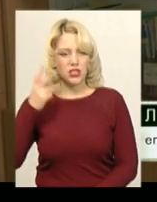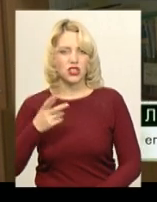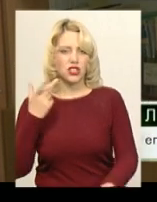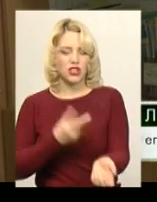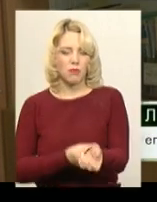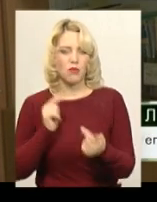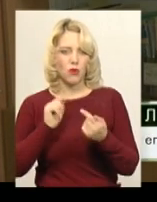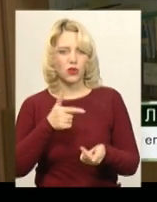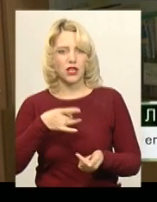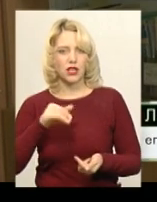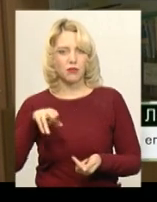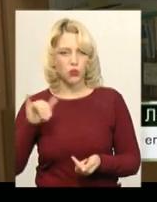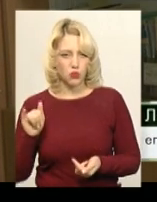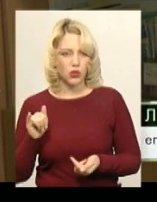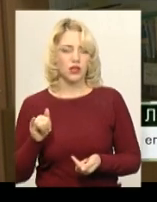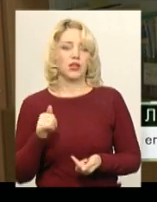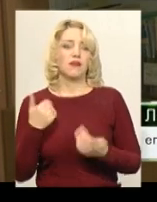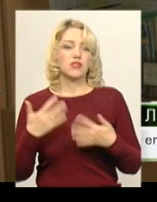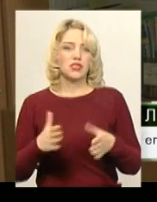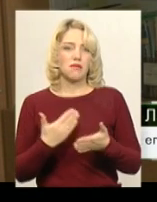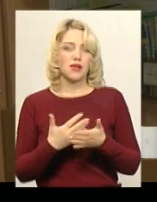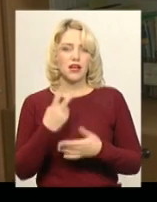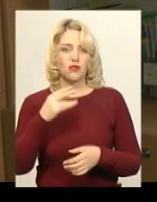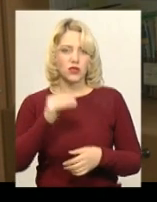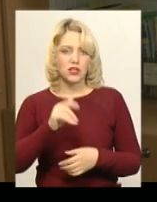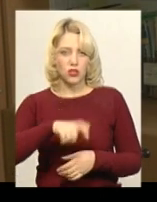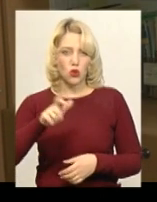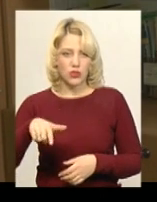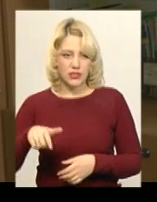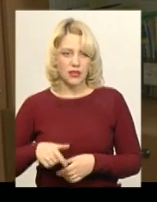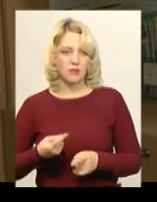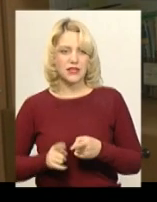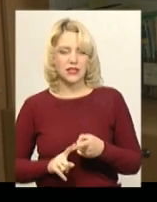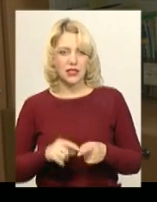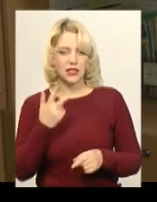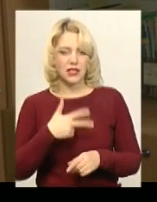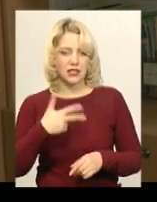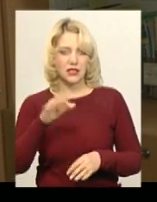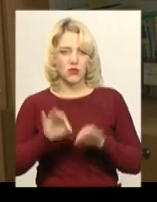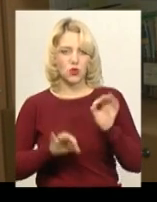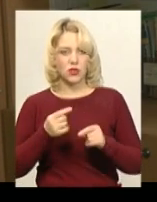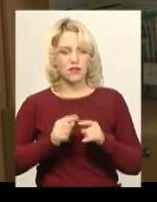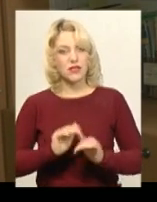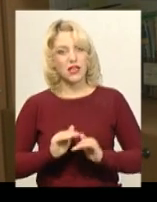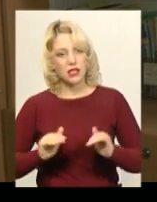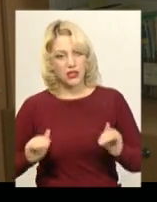грипу вже біля 2000 осіб, з них 30% – це діти, решта